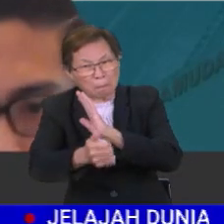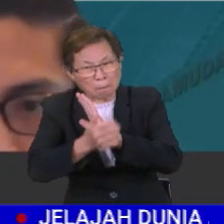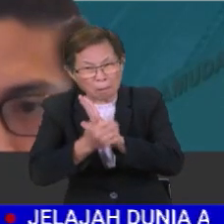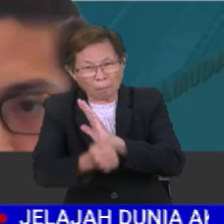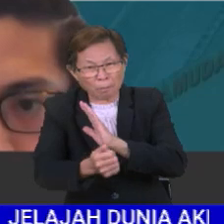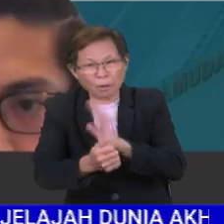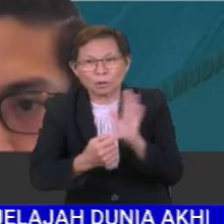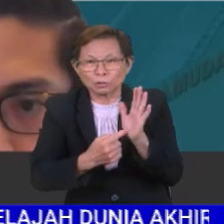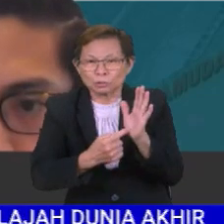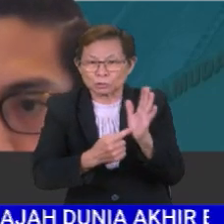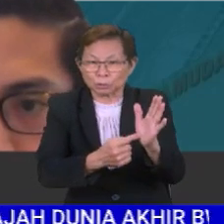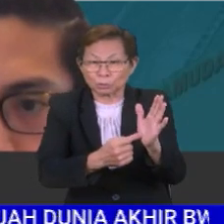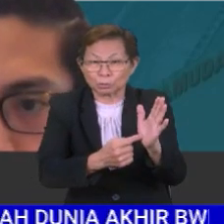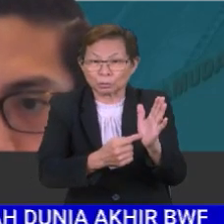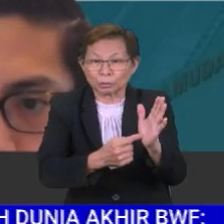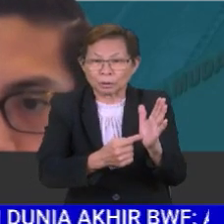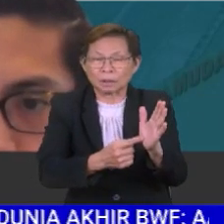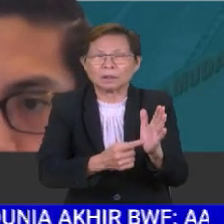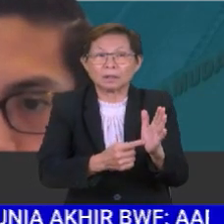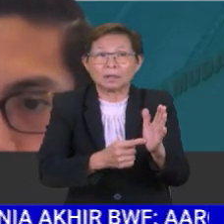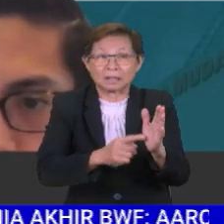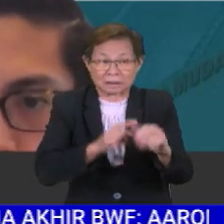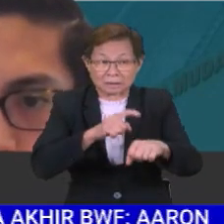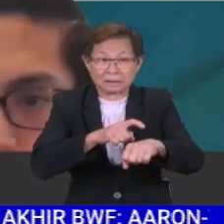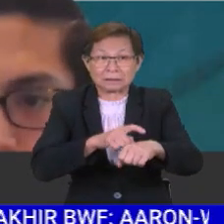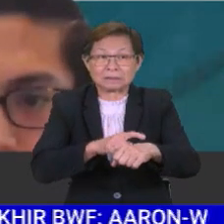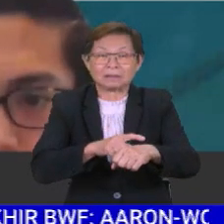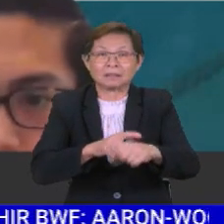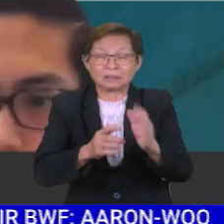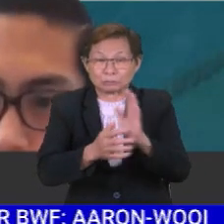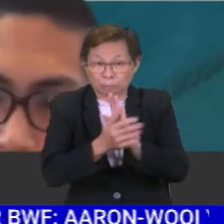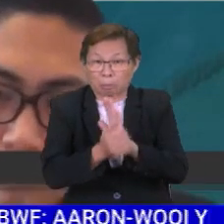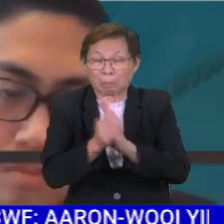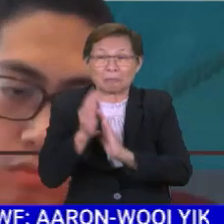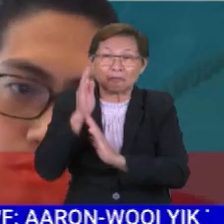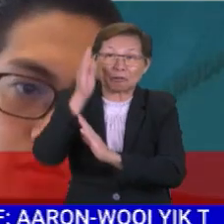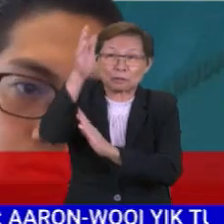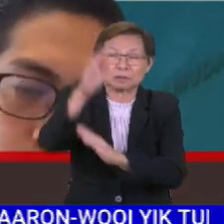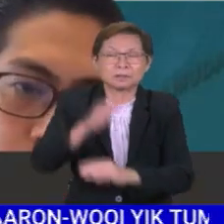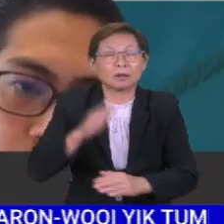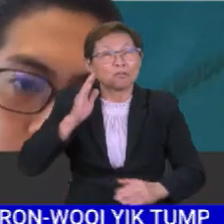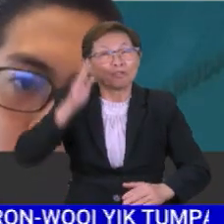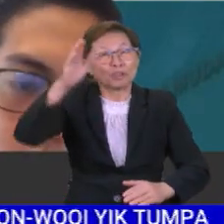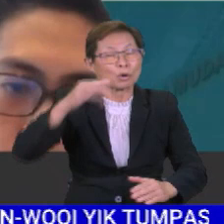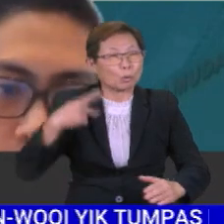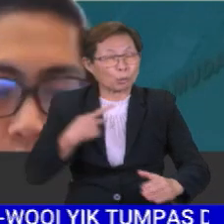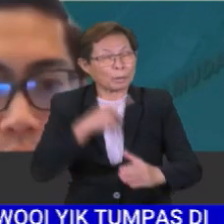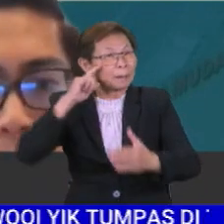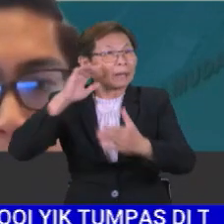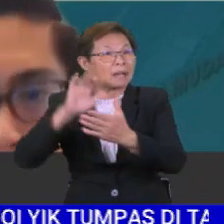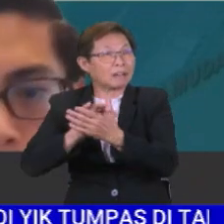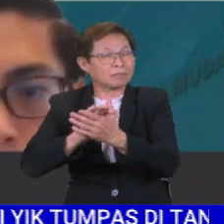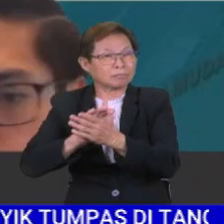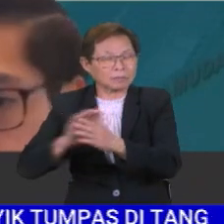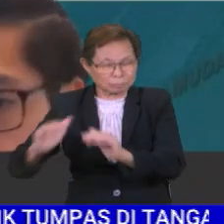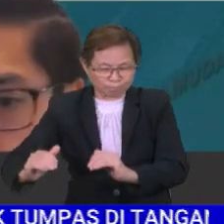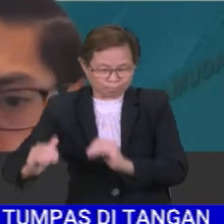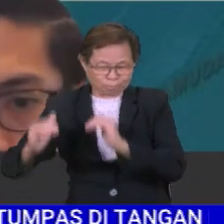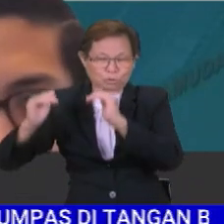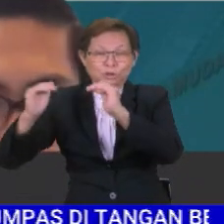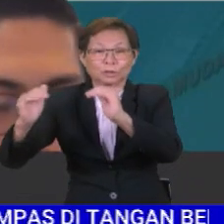Jadi, pada tahun yang akan datang, kita percaya bahwa ini perubahan untuk